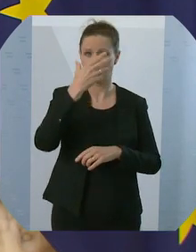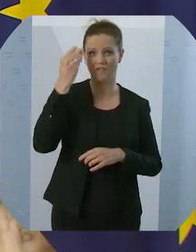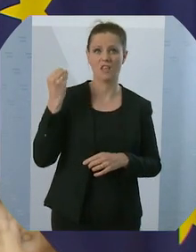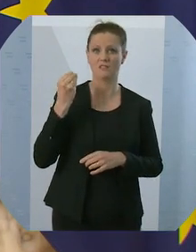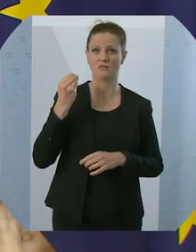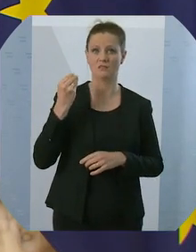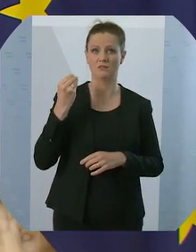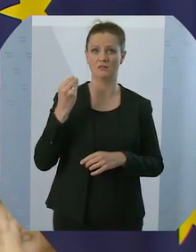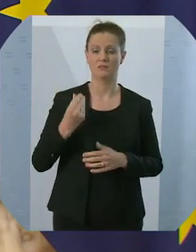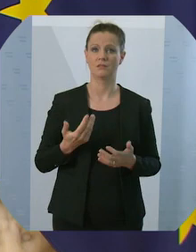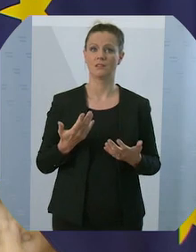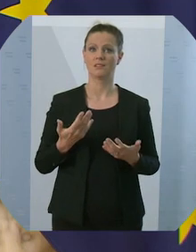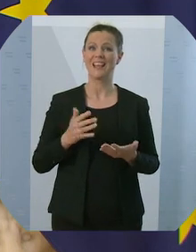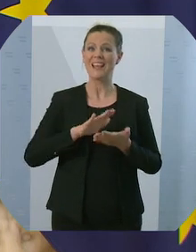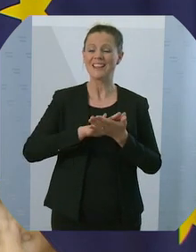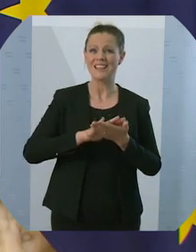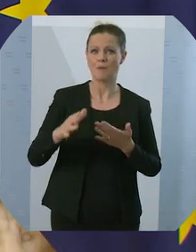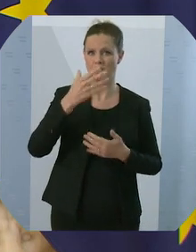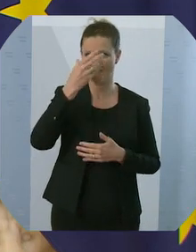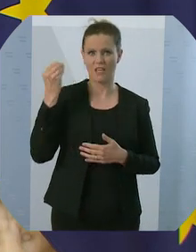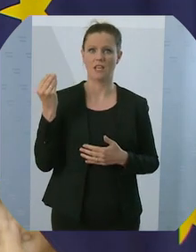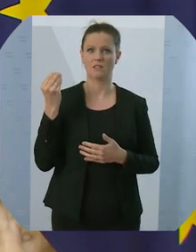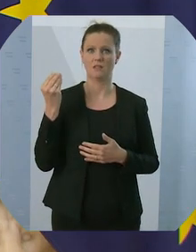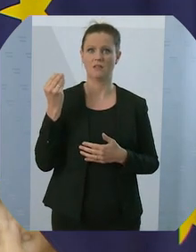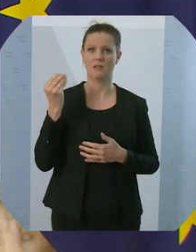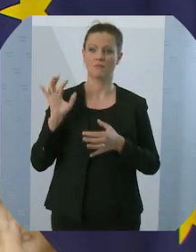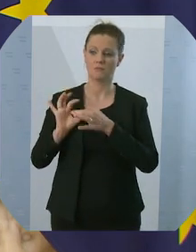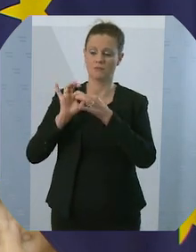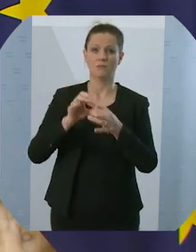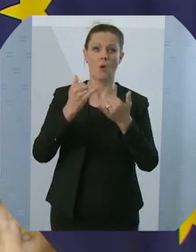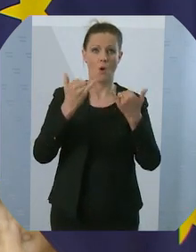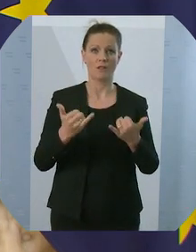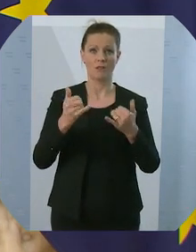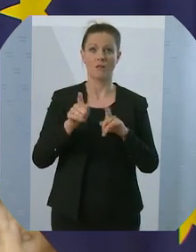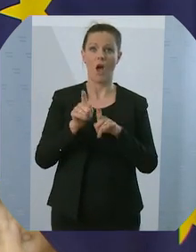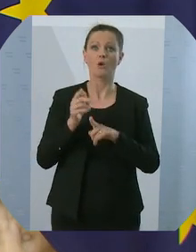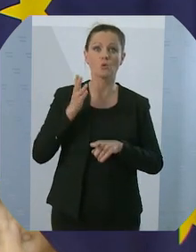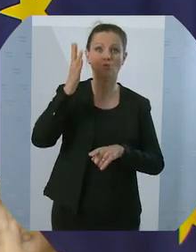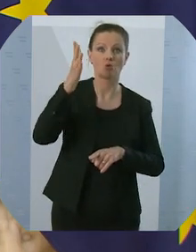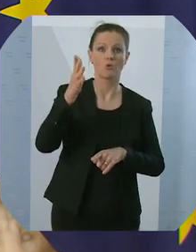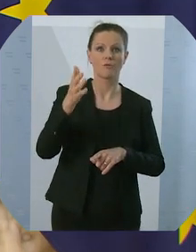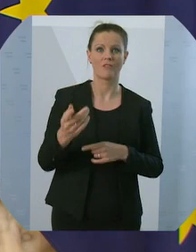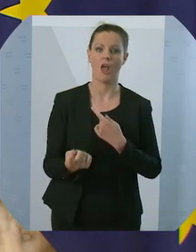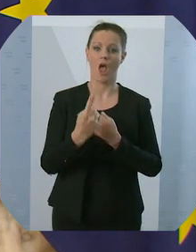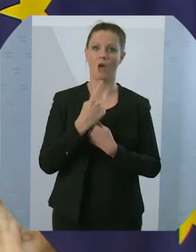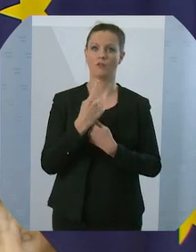Und so muss dieses niemals vergessen uns heute, aber auch in alle Zukunft ein Auftrag sein.